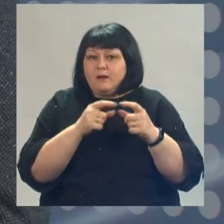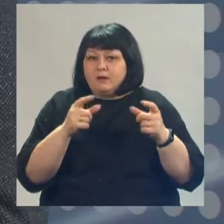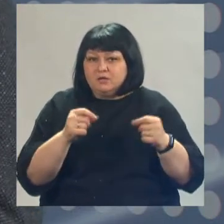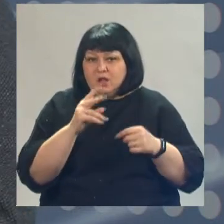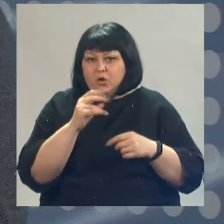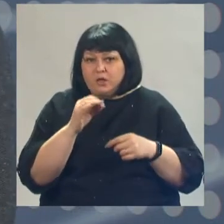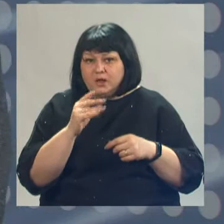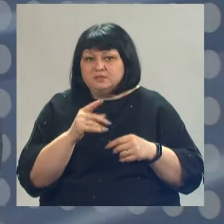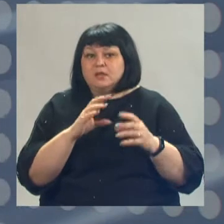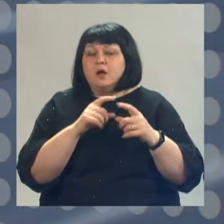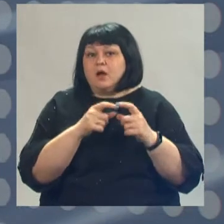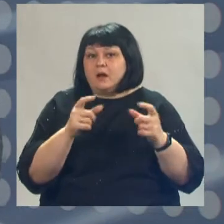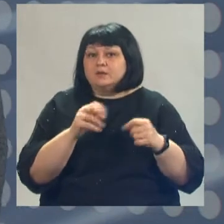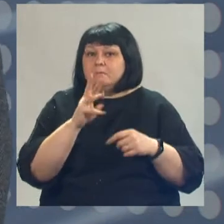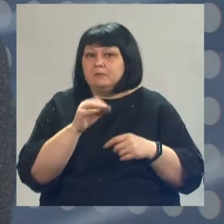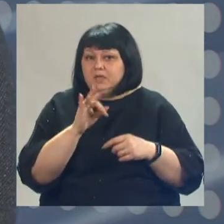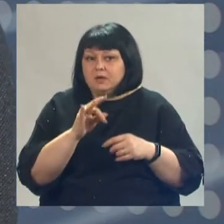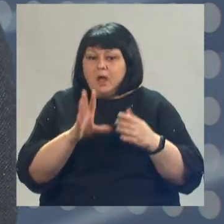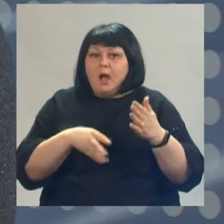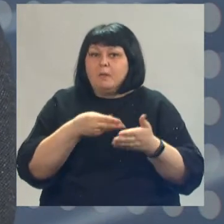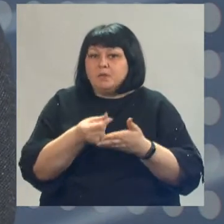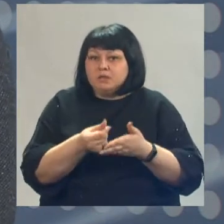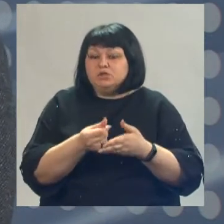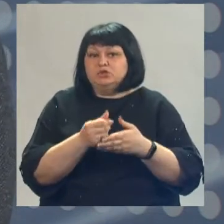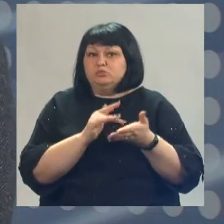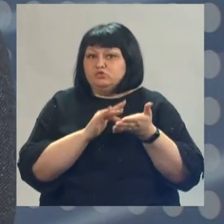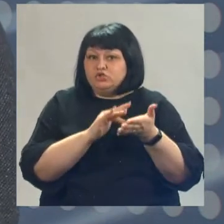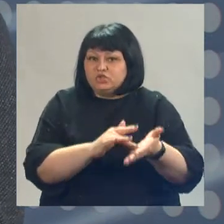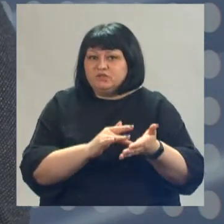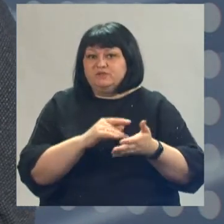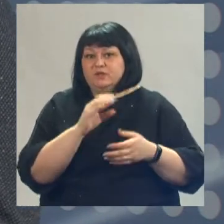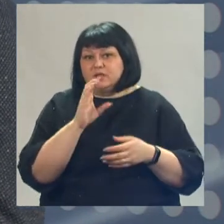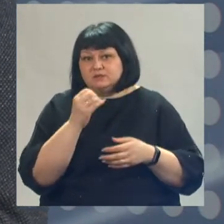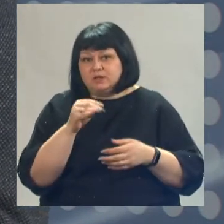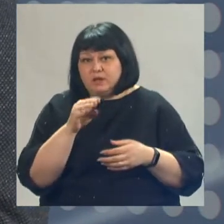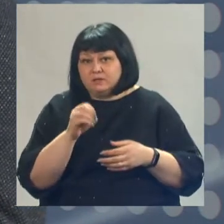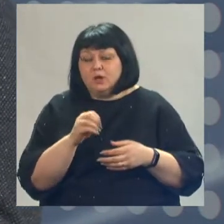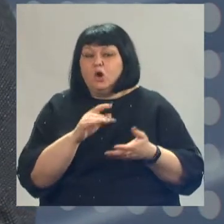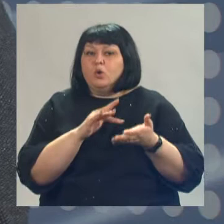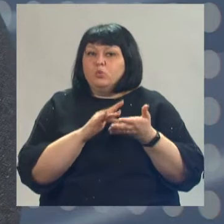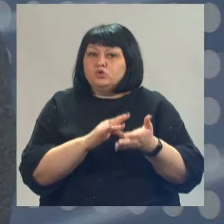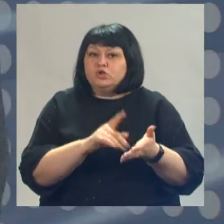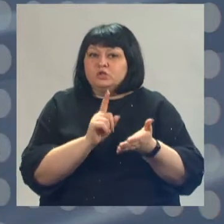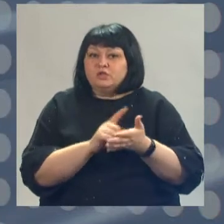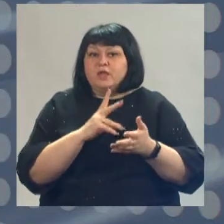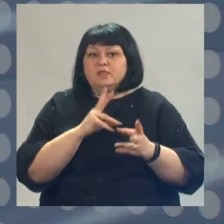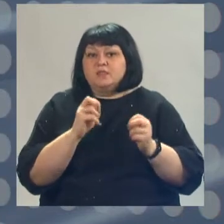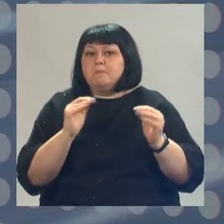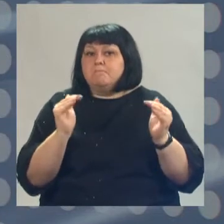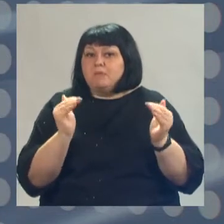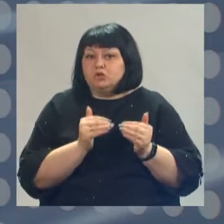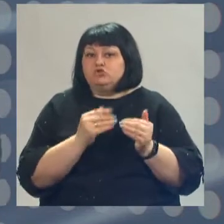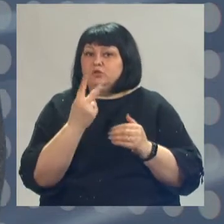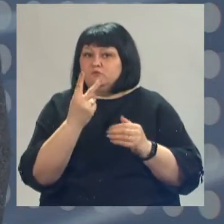программы МИР оплатить путешествие на сайте. Путешествие должно быть продолжительностью не менее двух